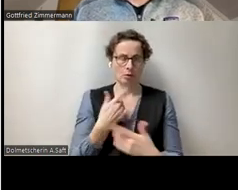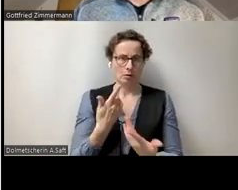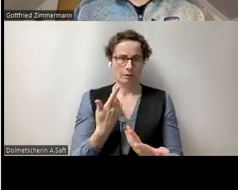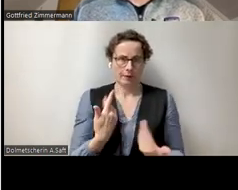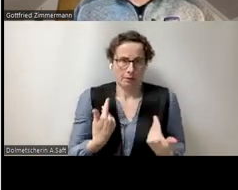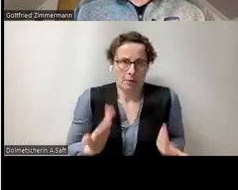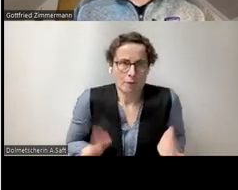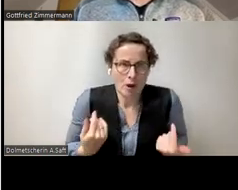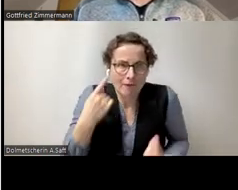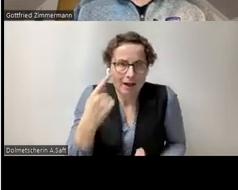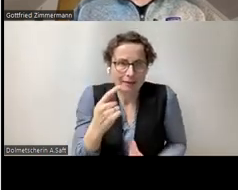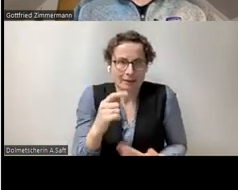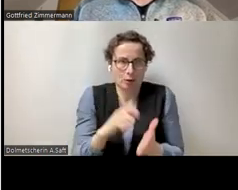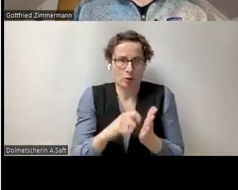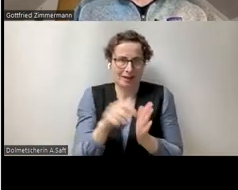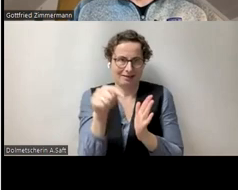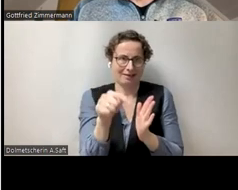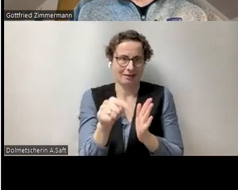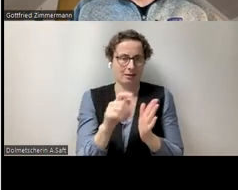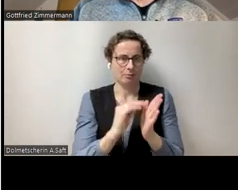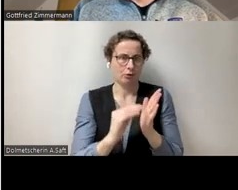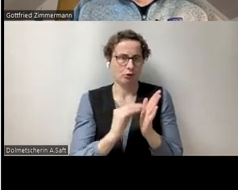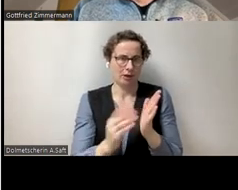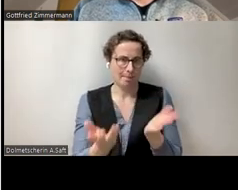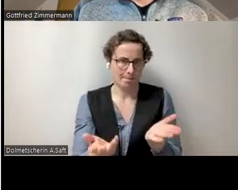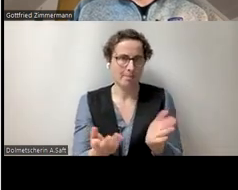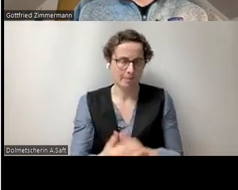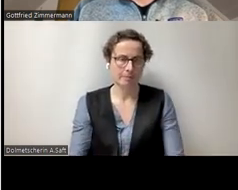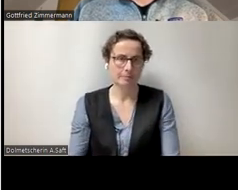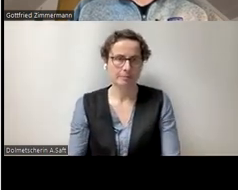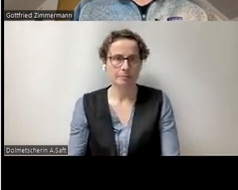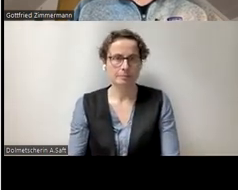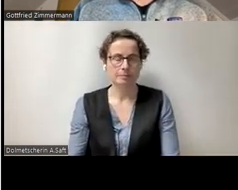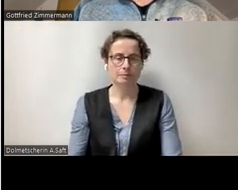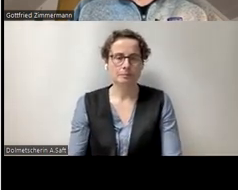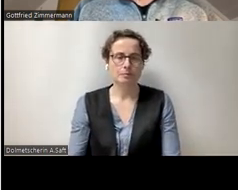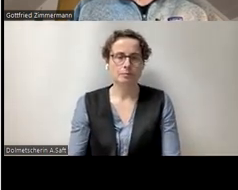dass jetzt dieser Alternativtext irgendwo anders vorhanden ist.